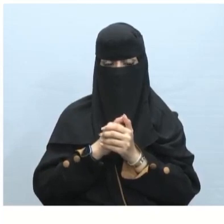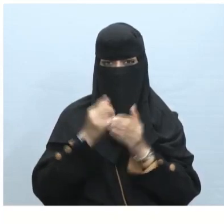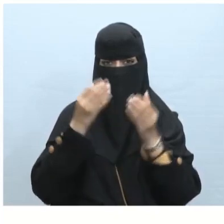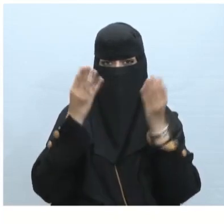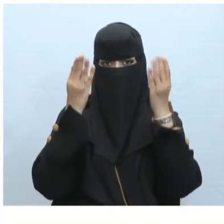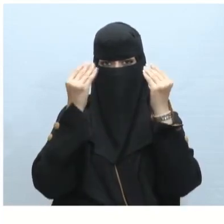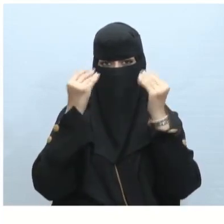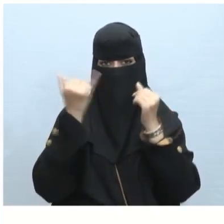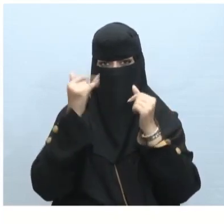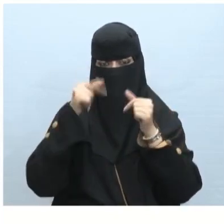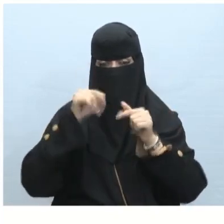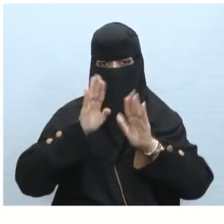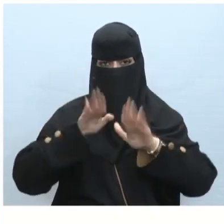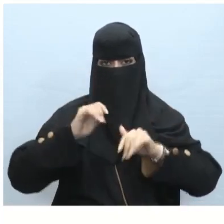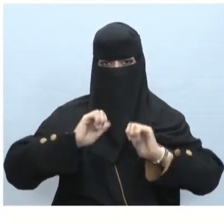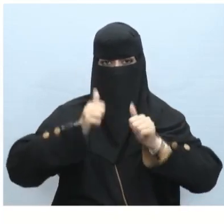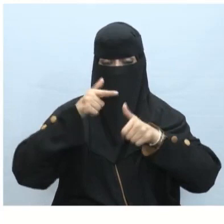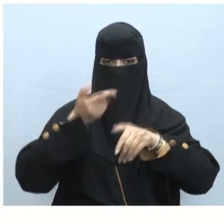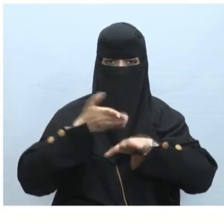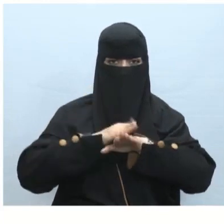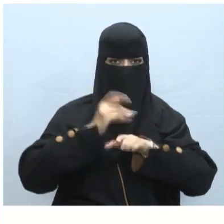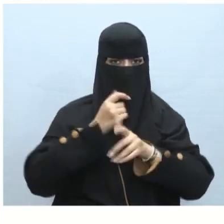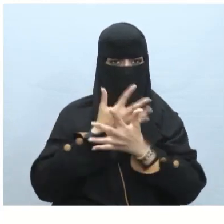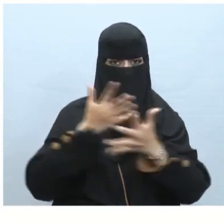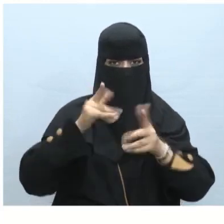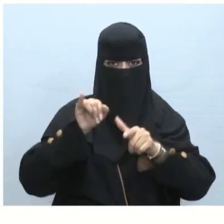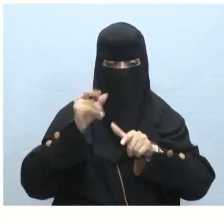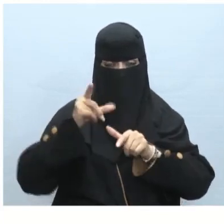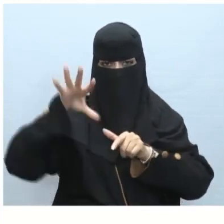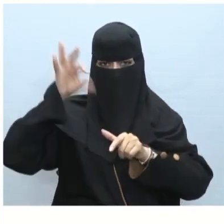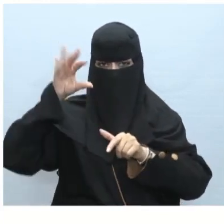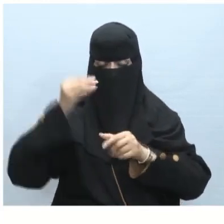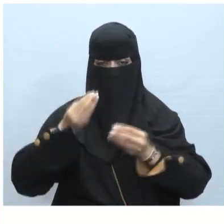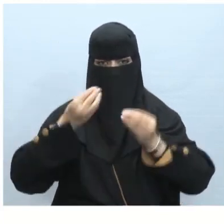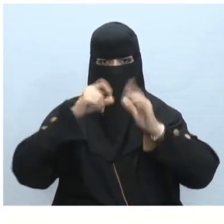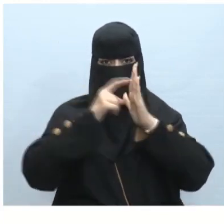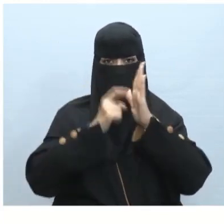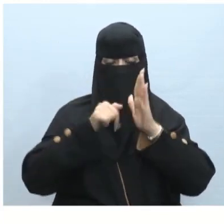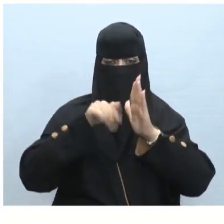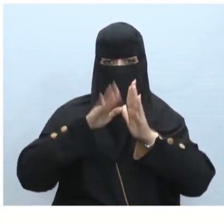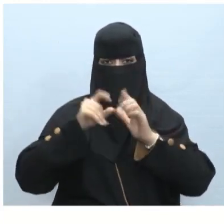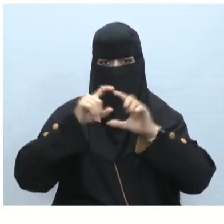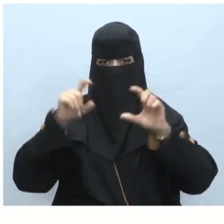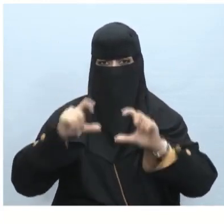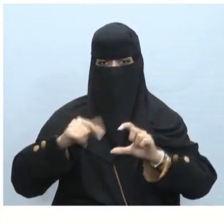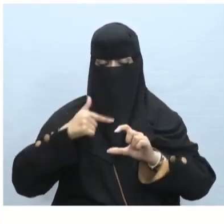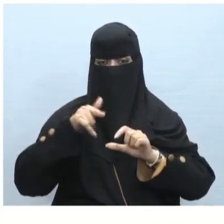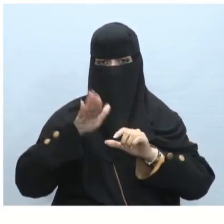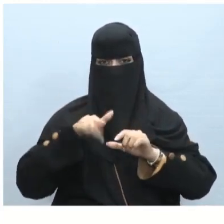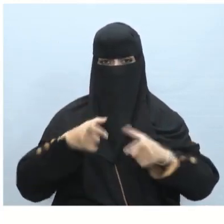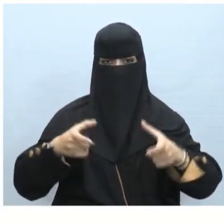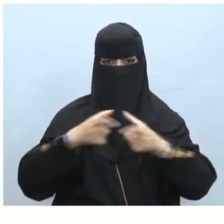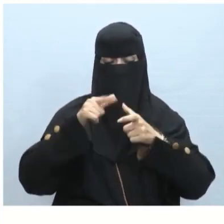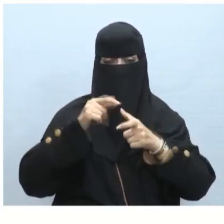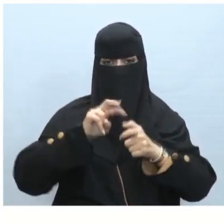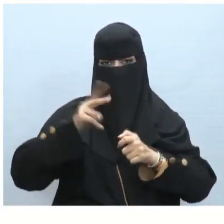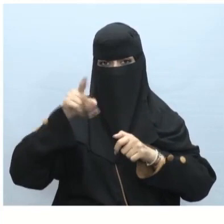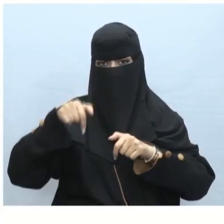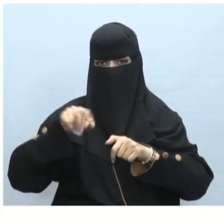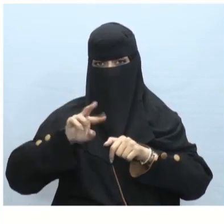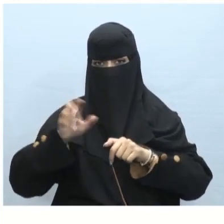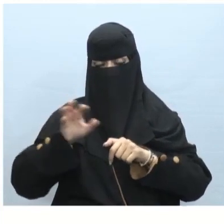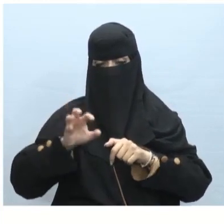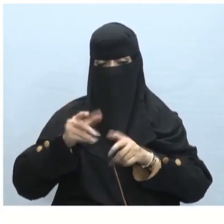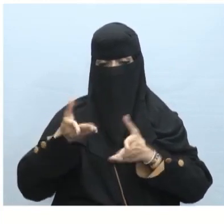يمكنك العثور على الكثير من الخيارات المضمنة في علامات التبويض والمجموعات بضغط زر